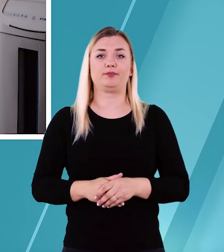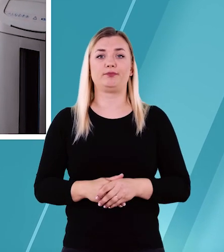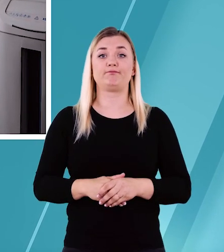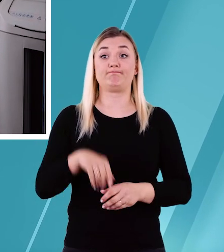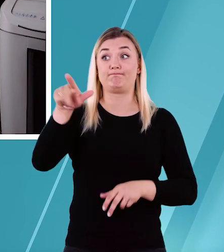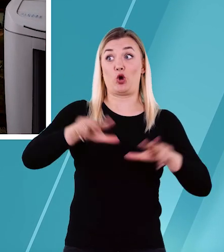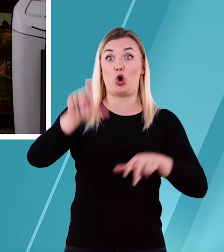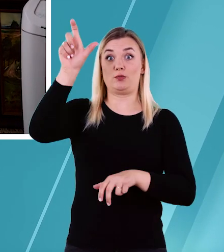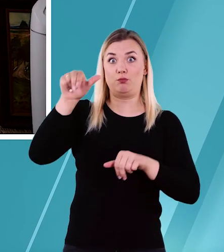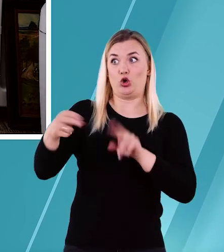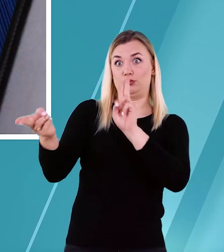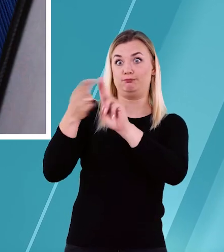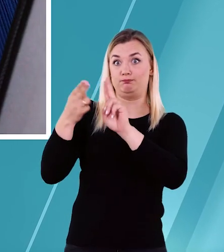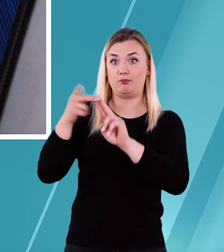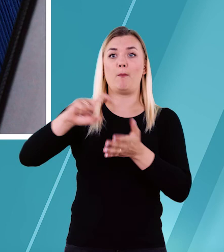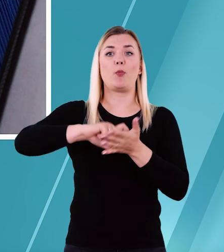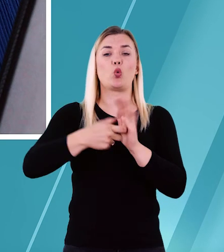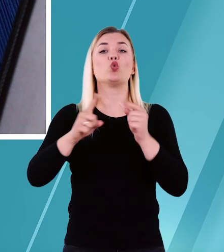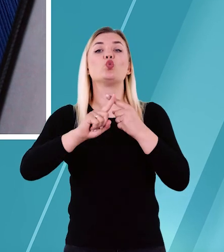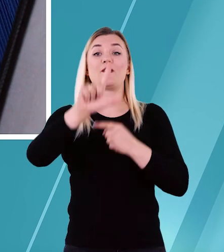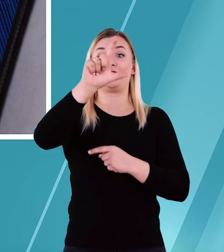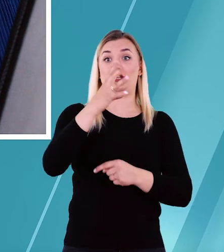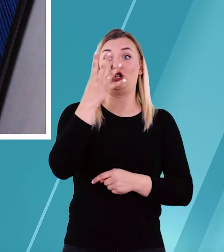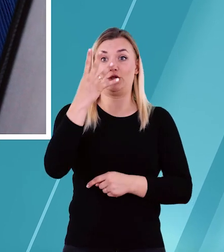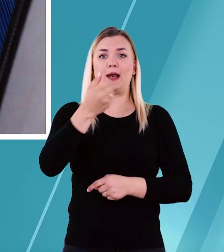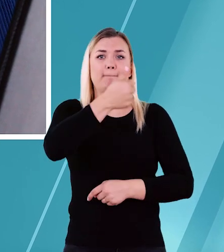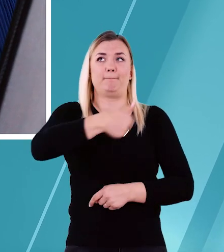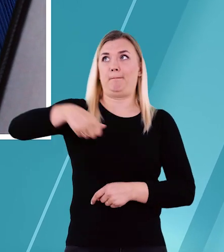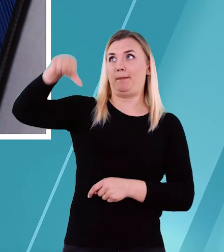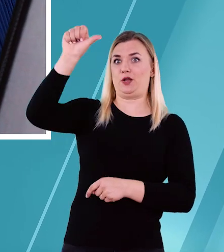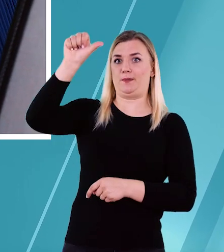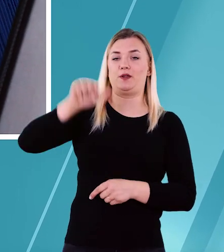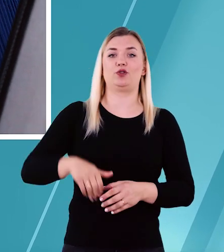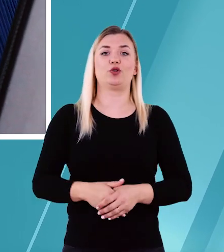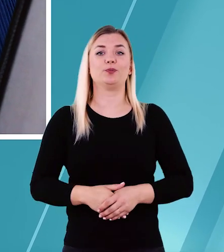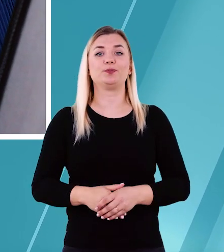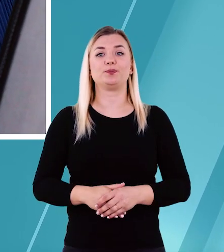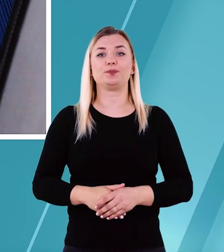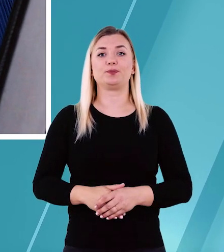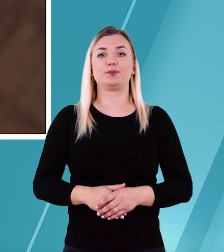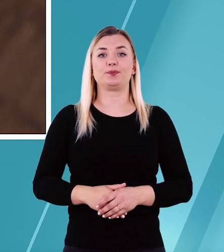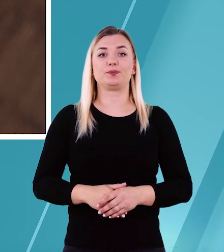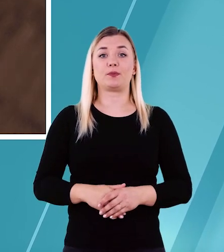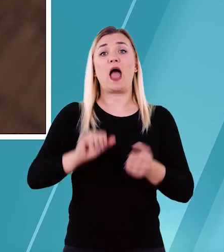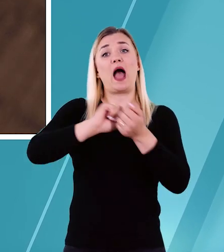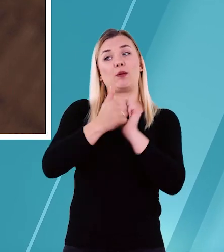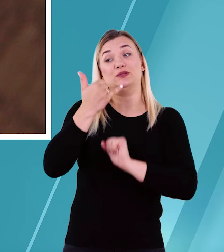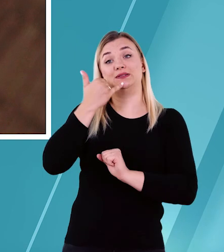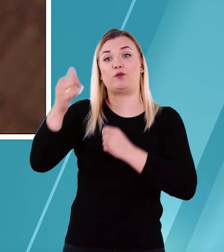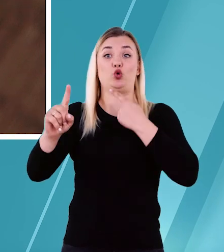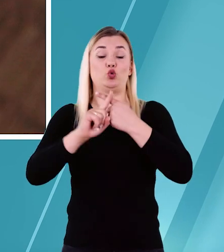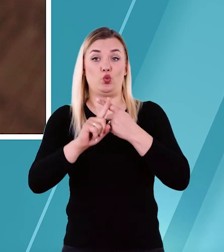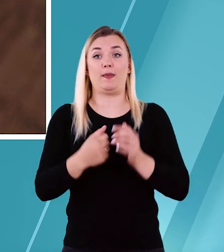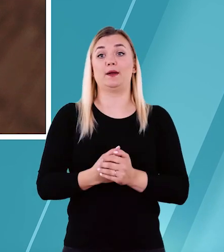Z koordynatorem możesz się skontaktować w pokoju 204 na pierwszym piętrze lub pod numerem